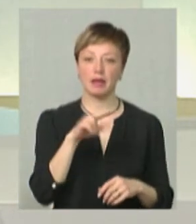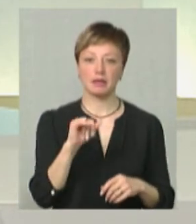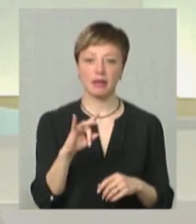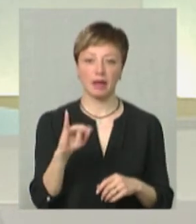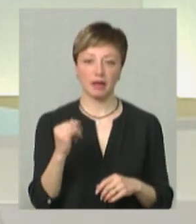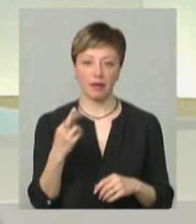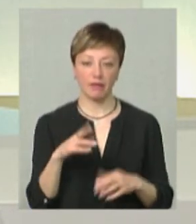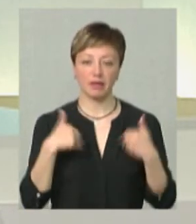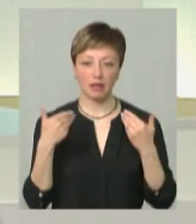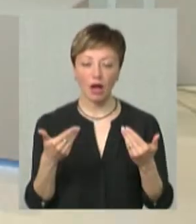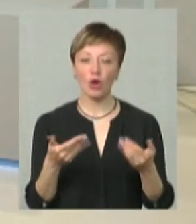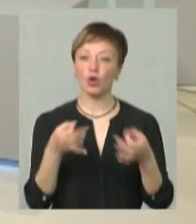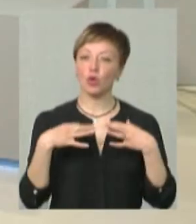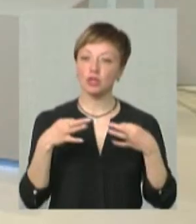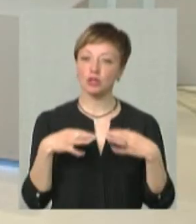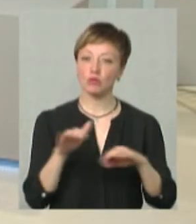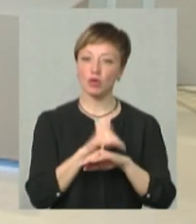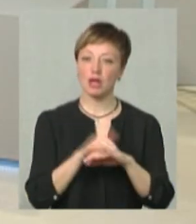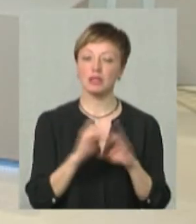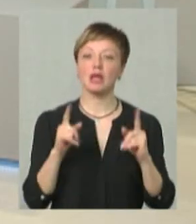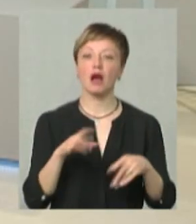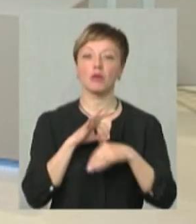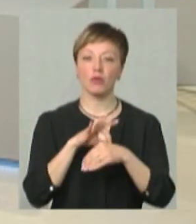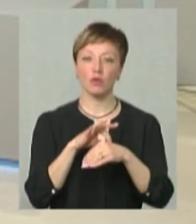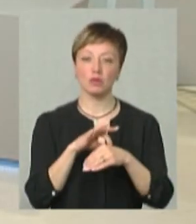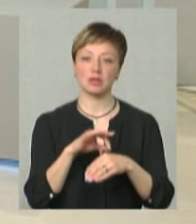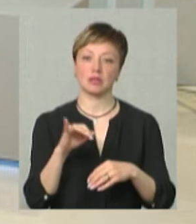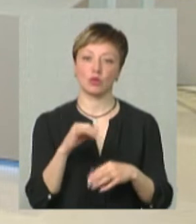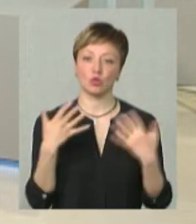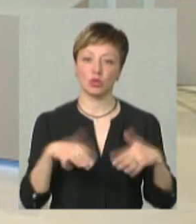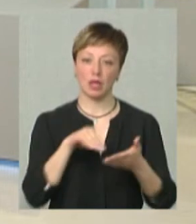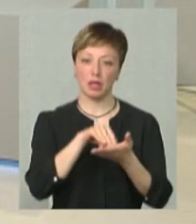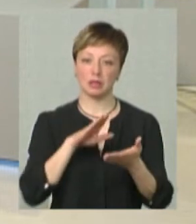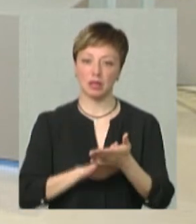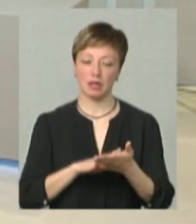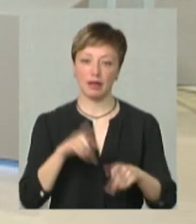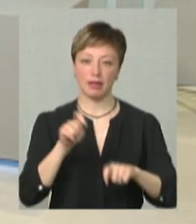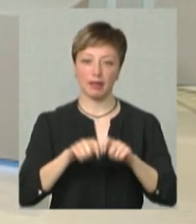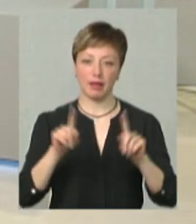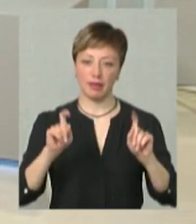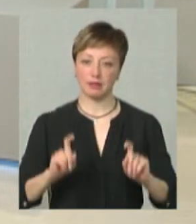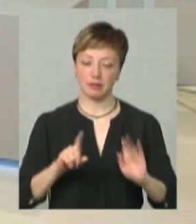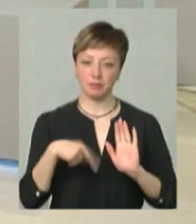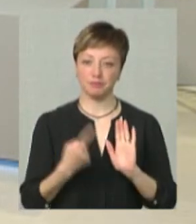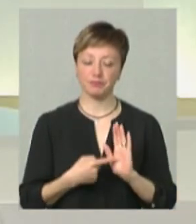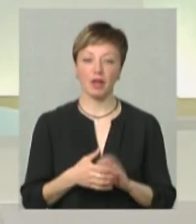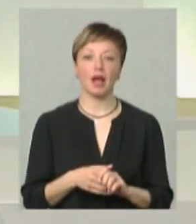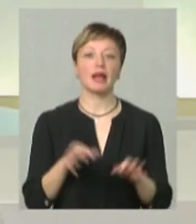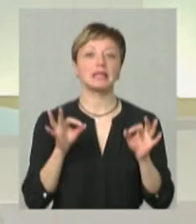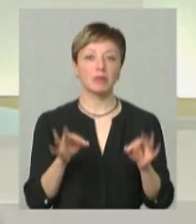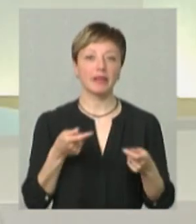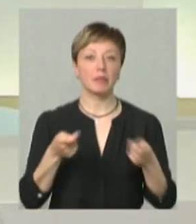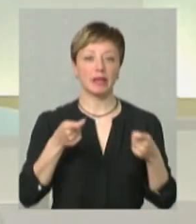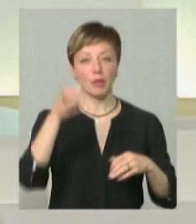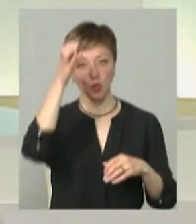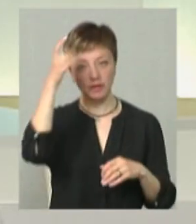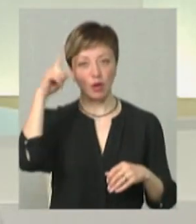вітаю. Доброго дня. Розкажіть нам, будь ласка, як проходитиме і проходить вже реєстрація на тест? Насправді, департамент